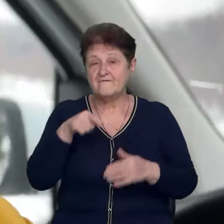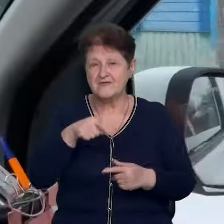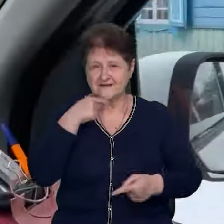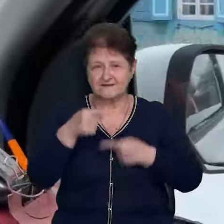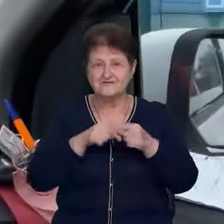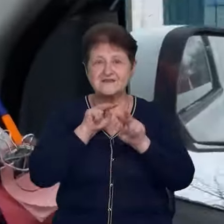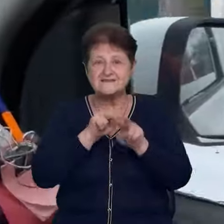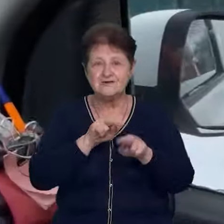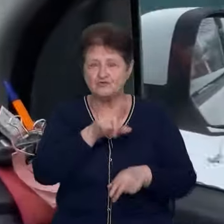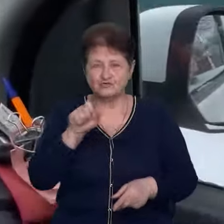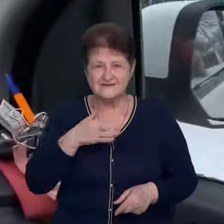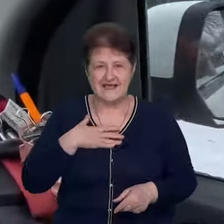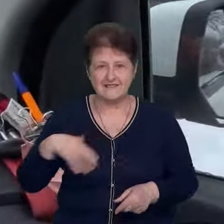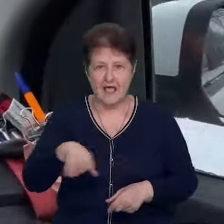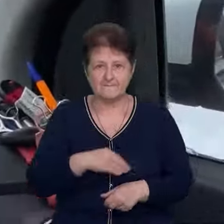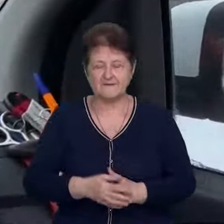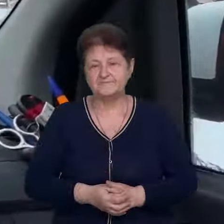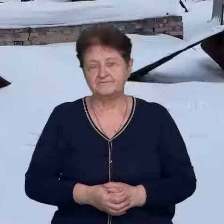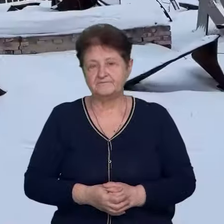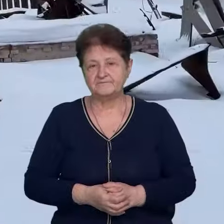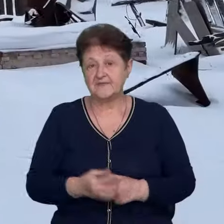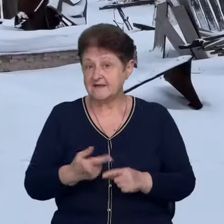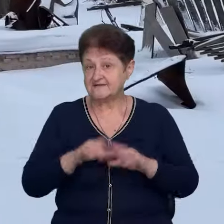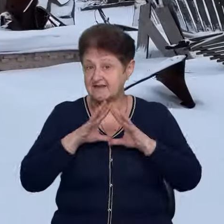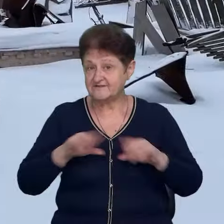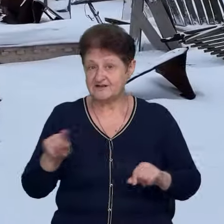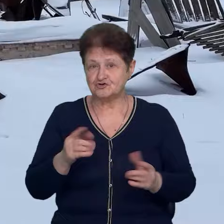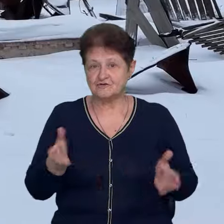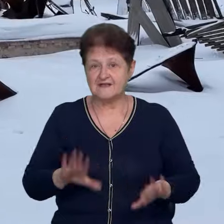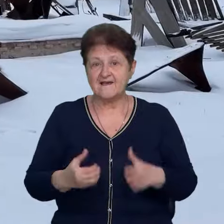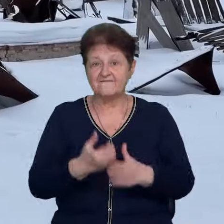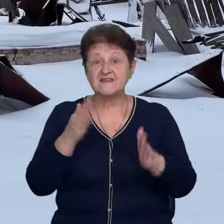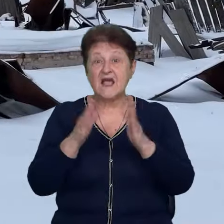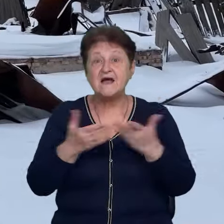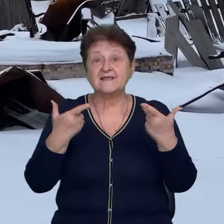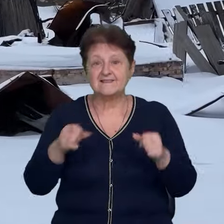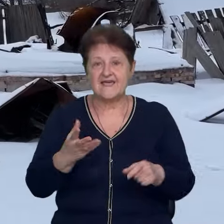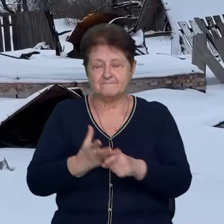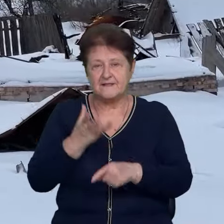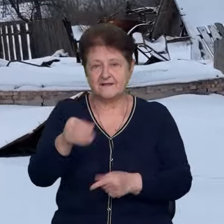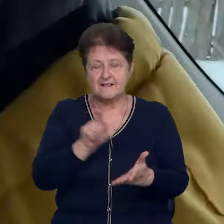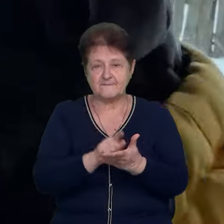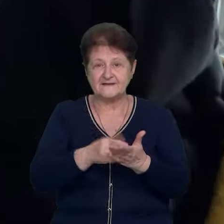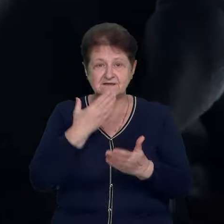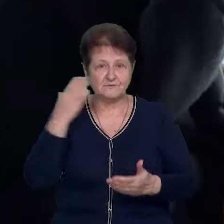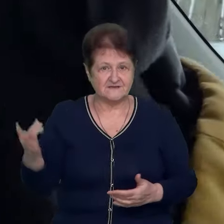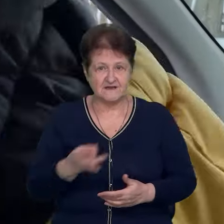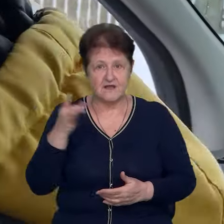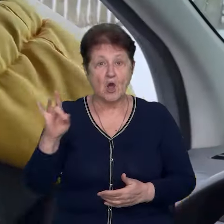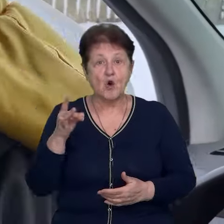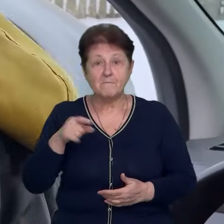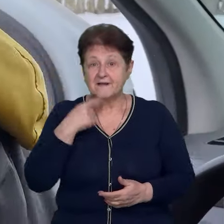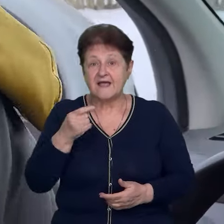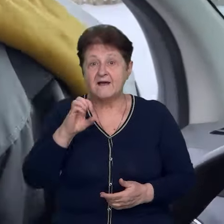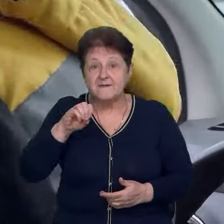завжди слідкують за нами. Це все, що лишилося від хати, де видавали пенсію останнього разу. Роман